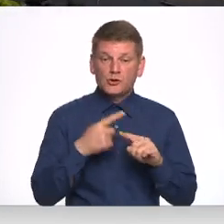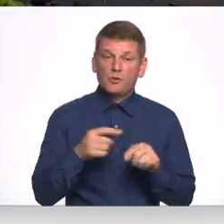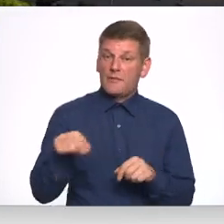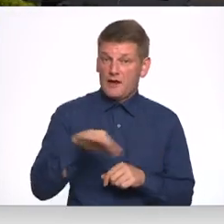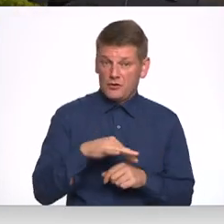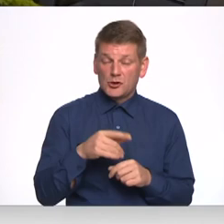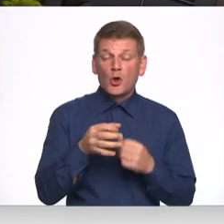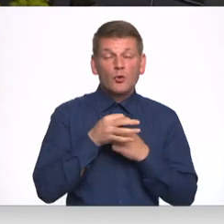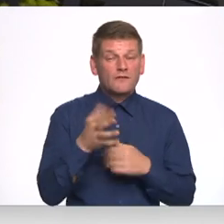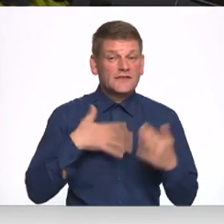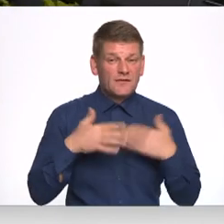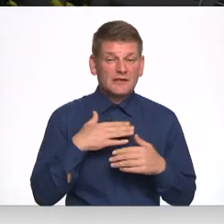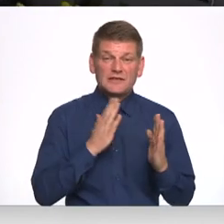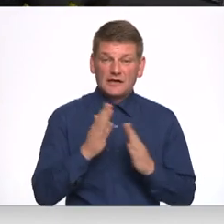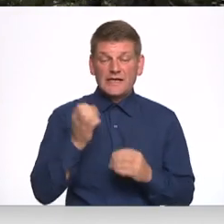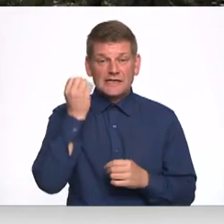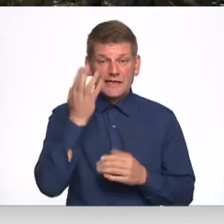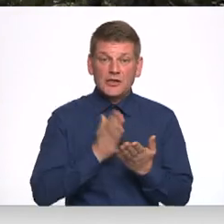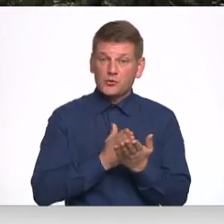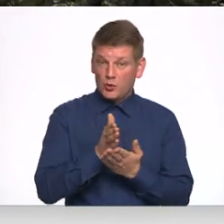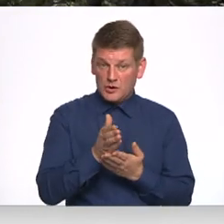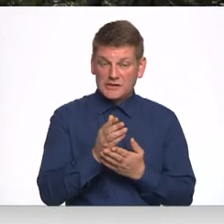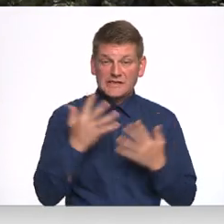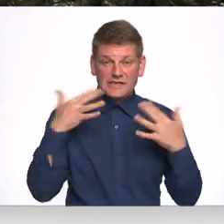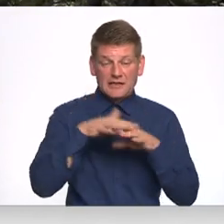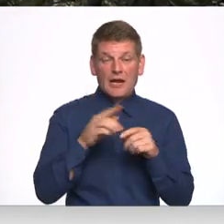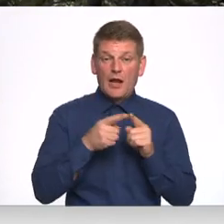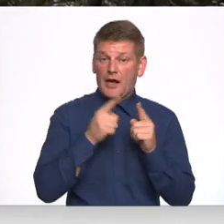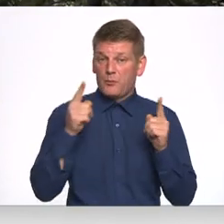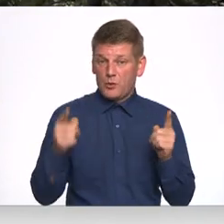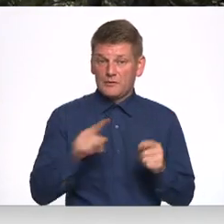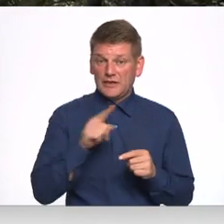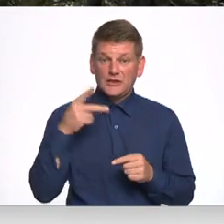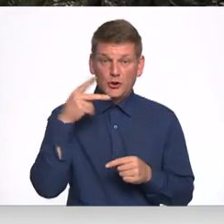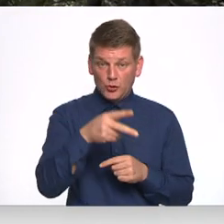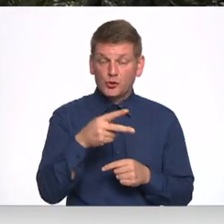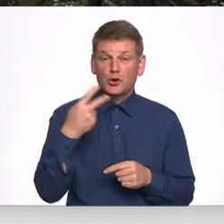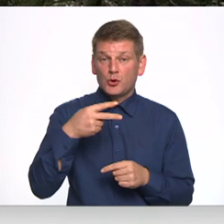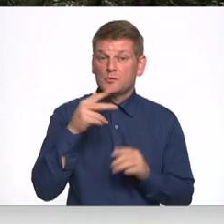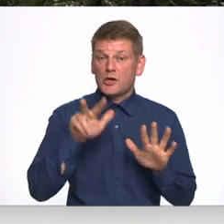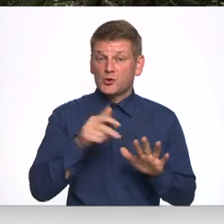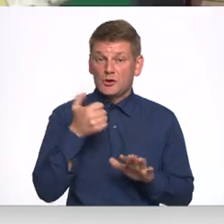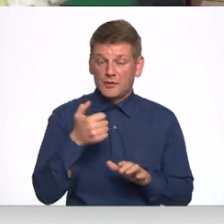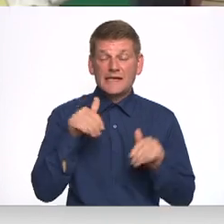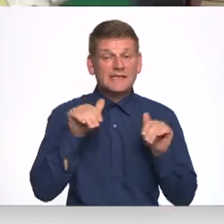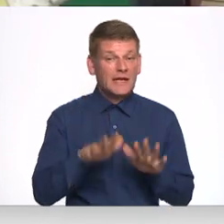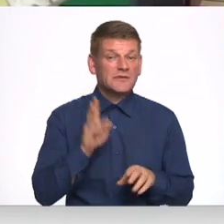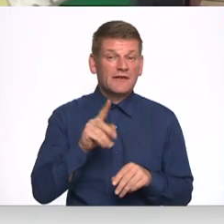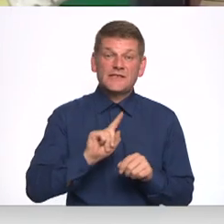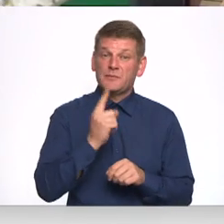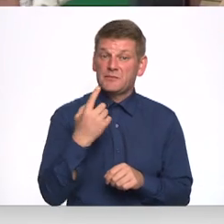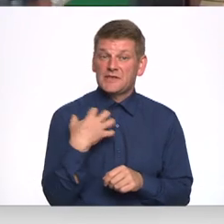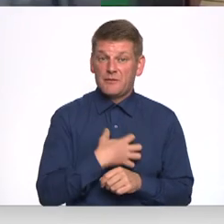Tā kā novēts vēlas sagatavot izglītības nozars stratēģiju laika posmam līdz 2028. gadam, izlēmts, ka vispirms